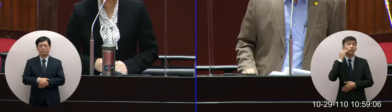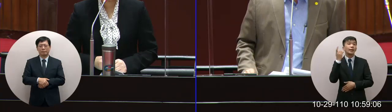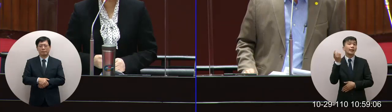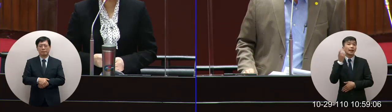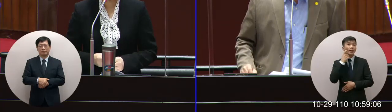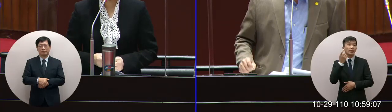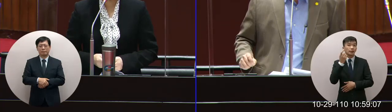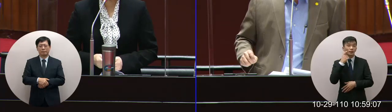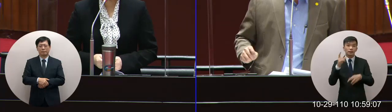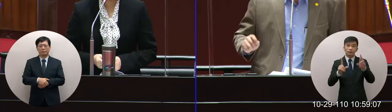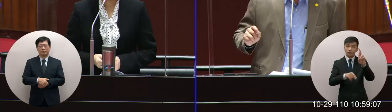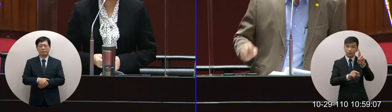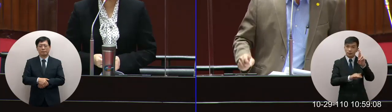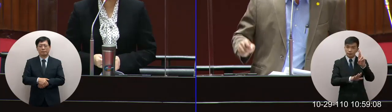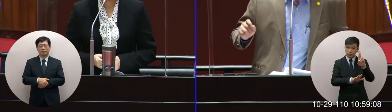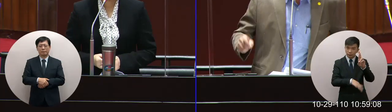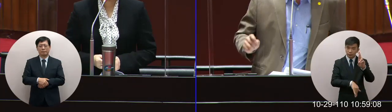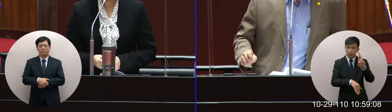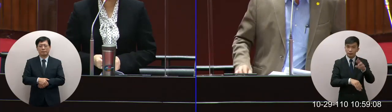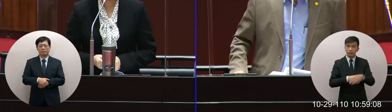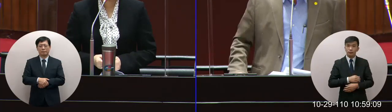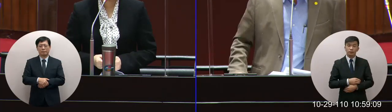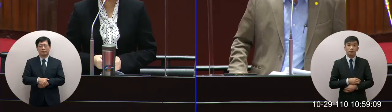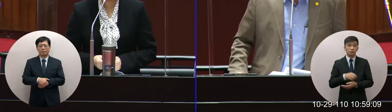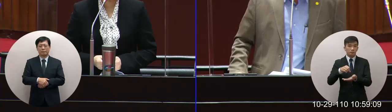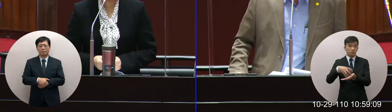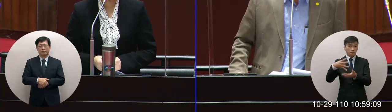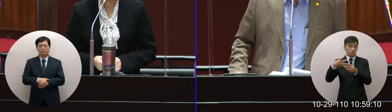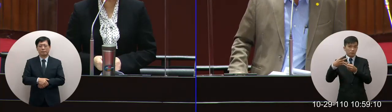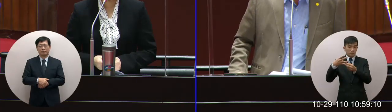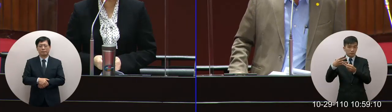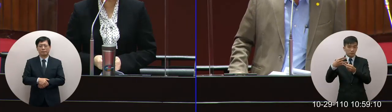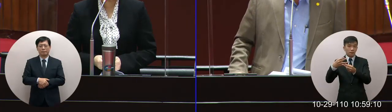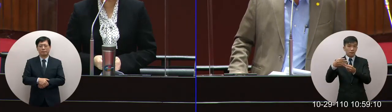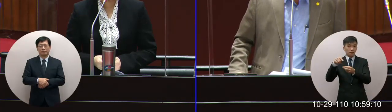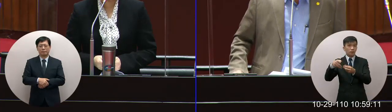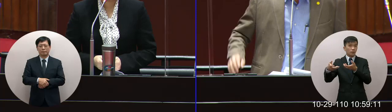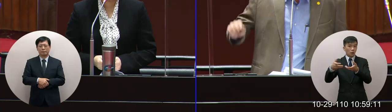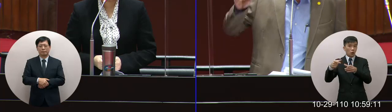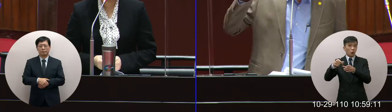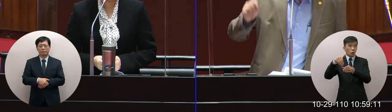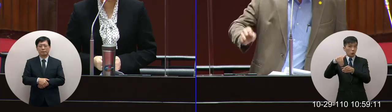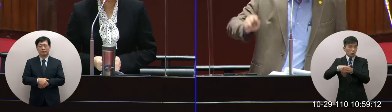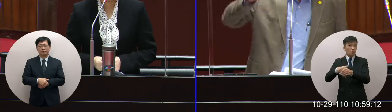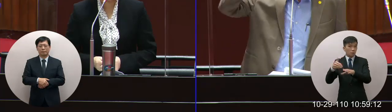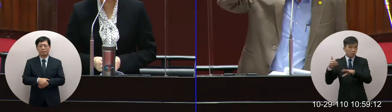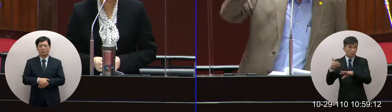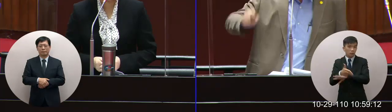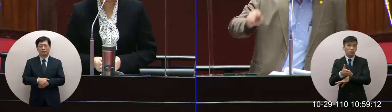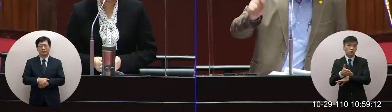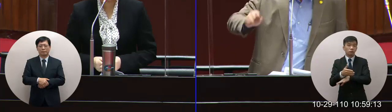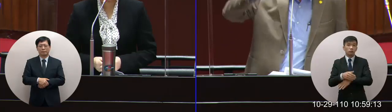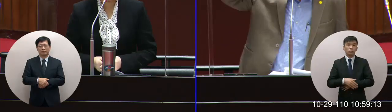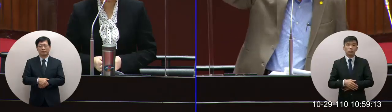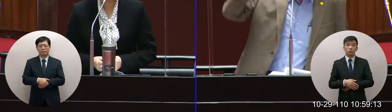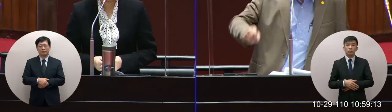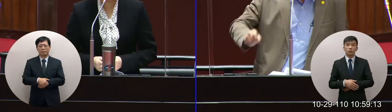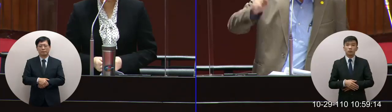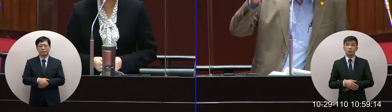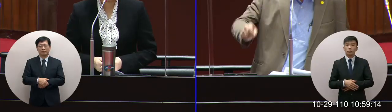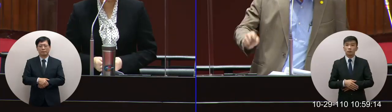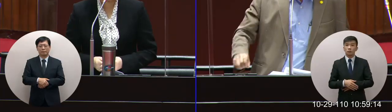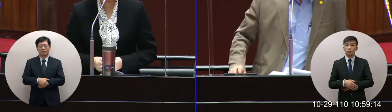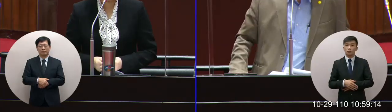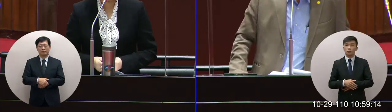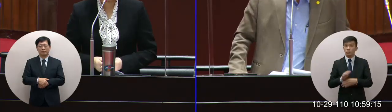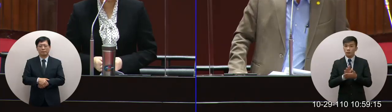底這個核四重啟核四這個公投通過到真正核四廠可以發